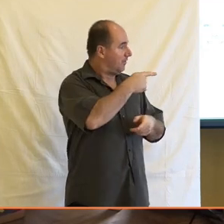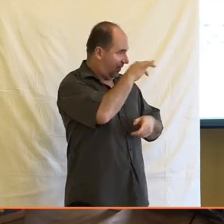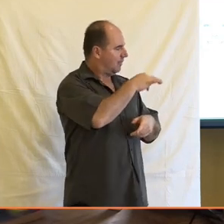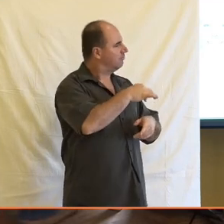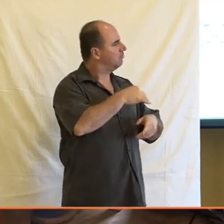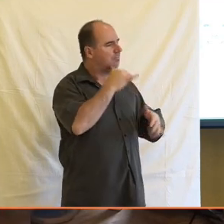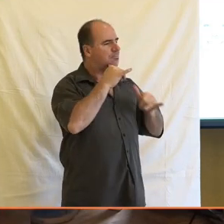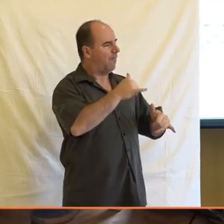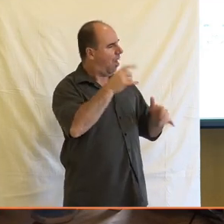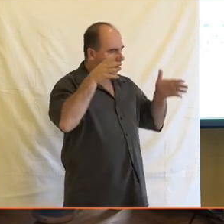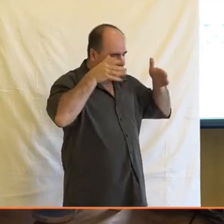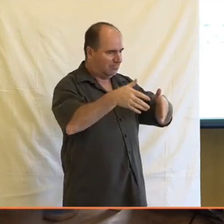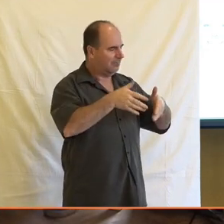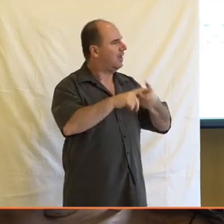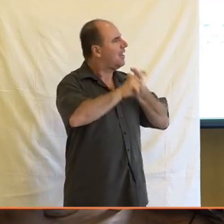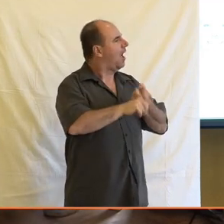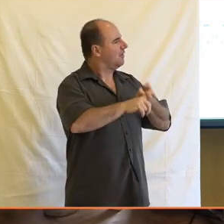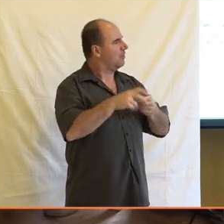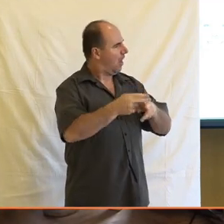takže toho se to týká.